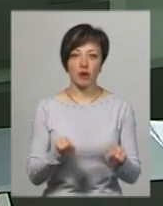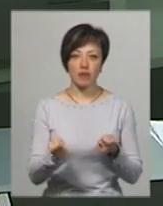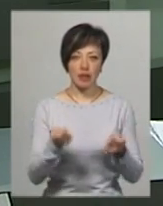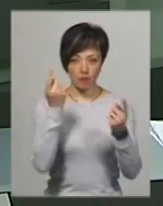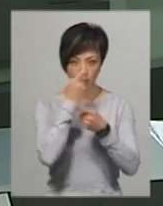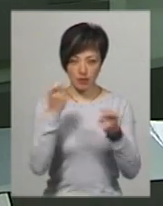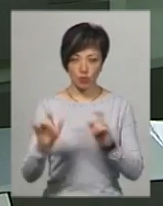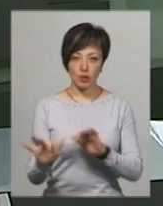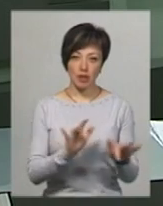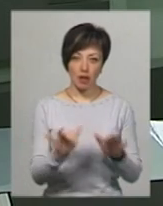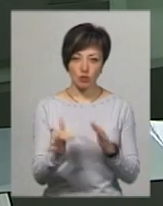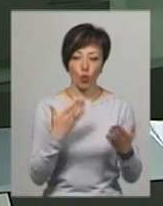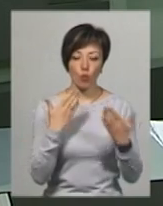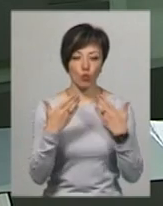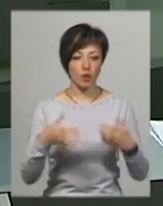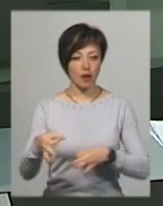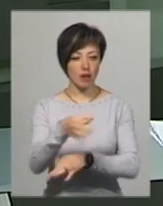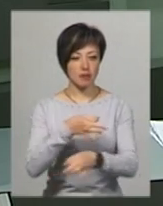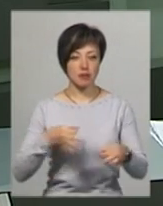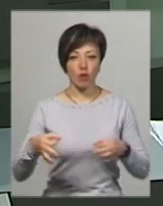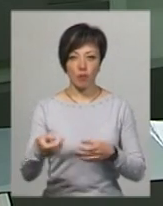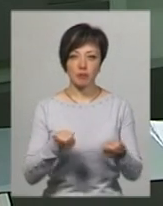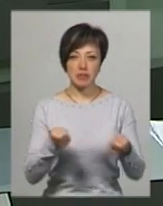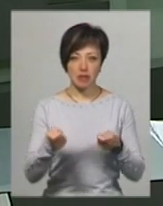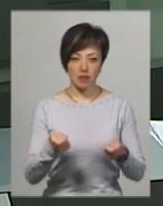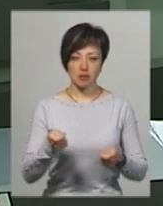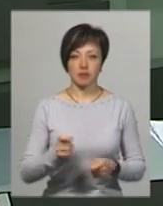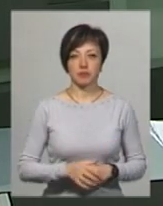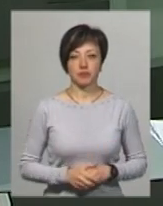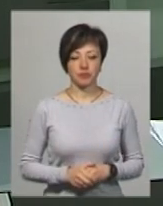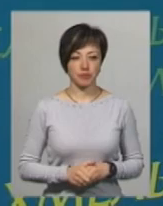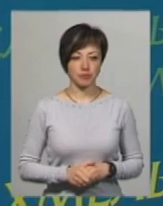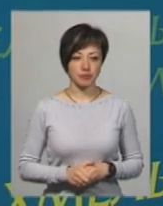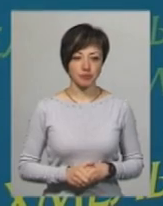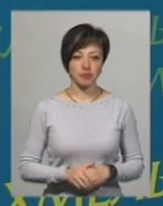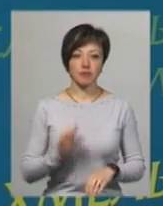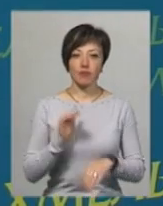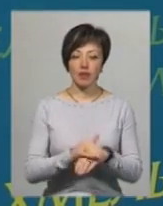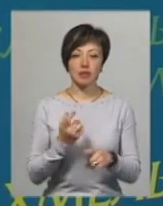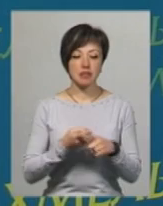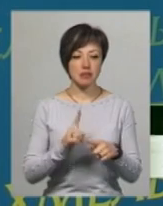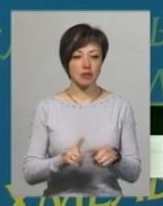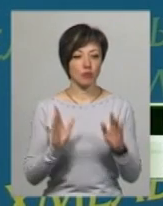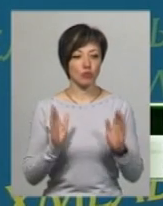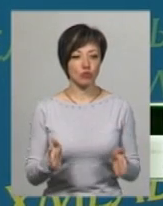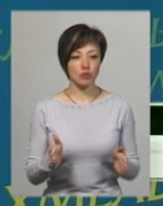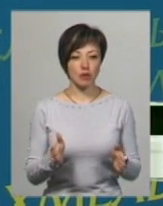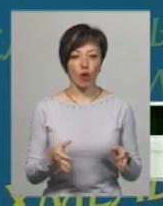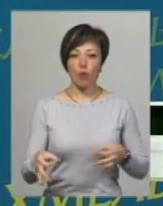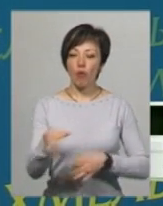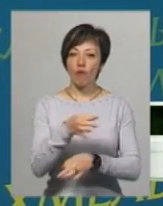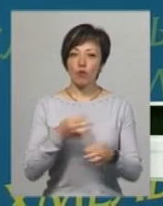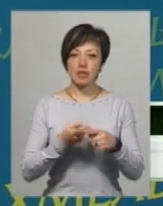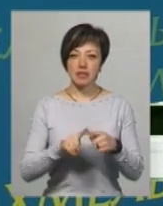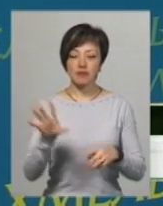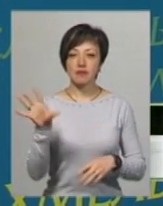інформаційної діяльності та комунікації облдержадміністрації Інна Михайлова. «Фактично це буде обговорення